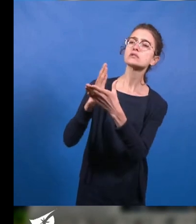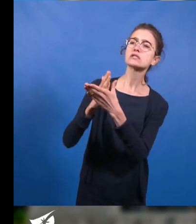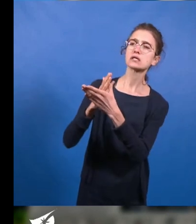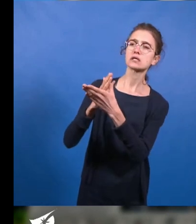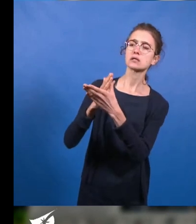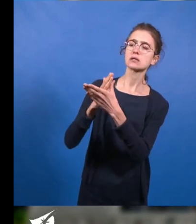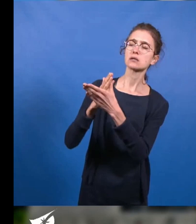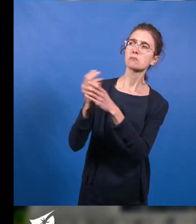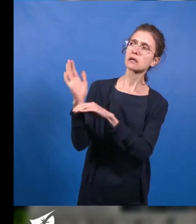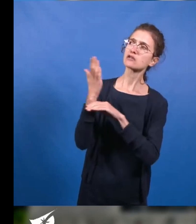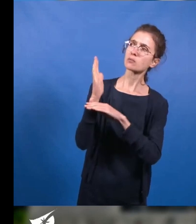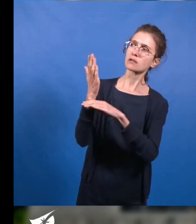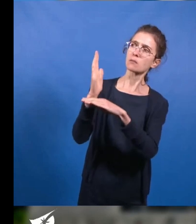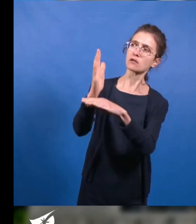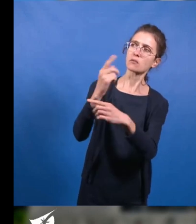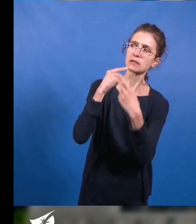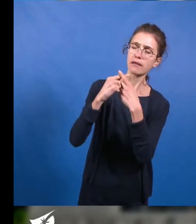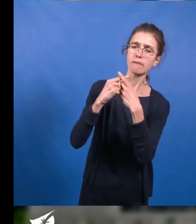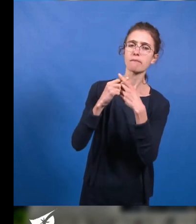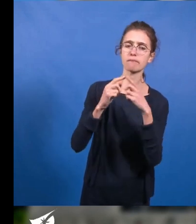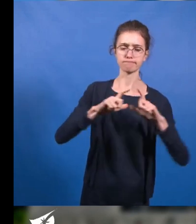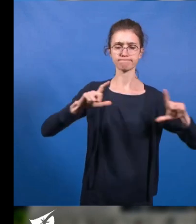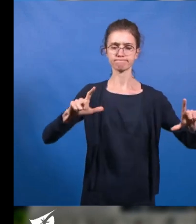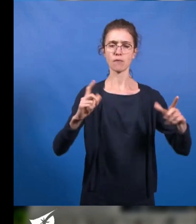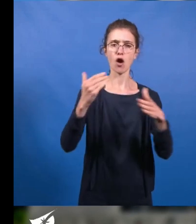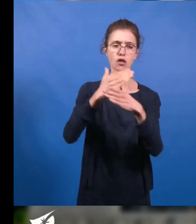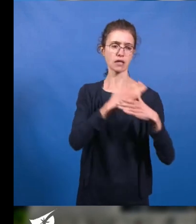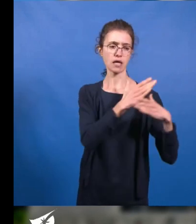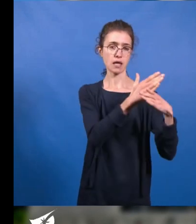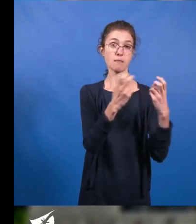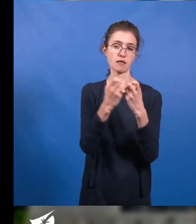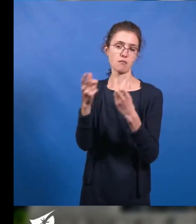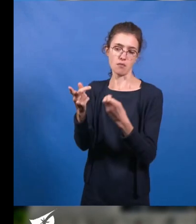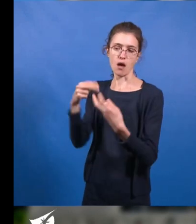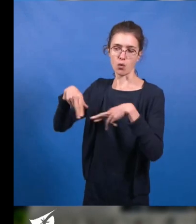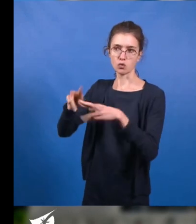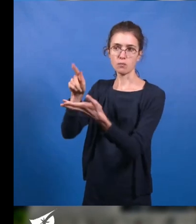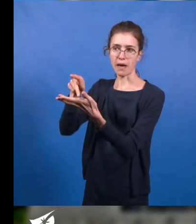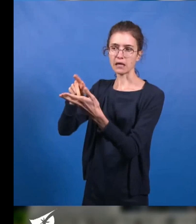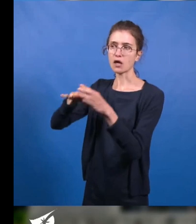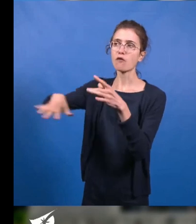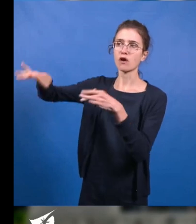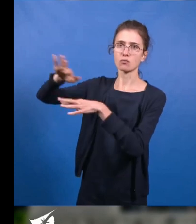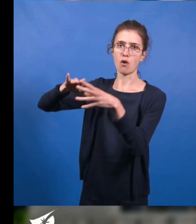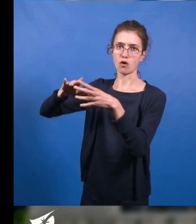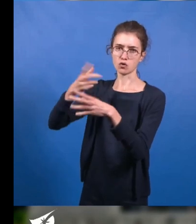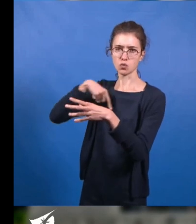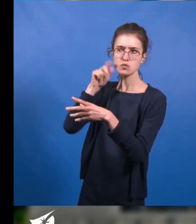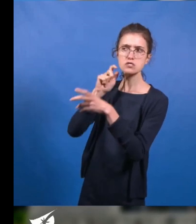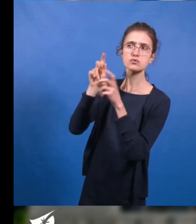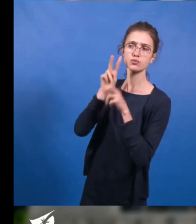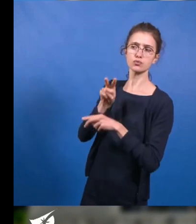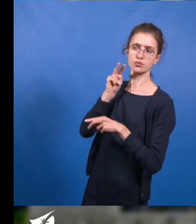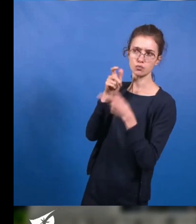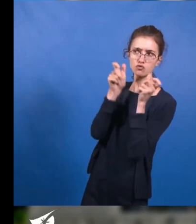'agglomération et en l'occurrence celui relatif à l'évolution de la route de Paris et de ses environs immédiats. Actuellement, la route de Paris